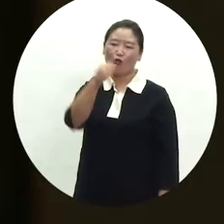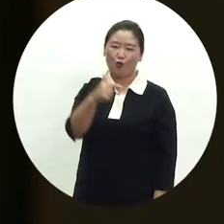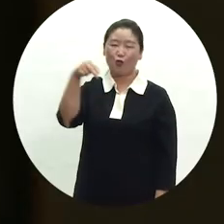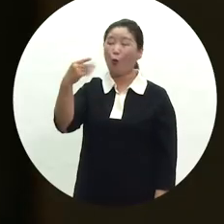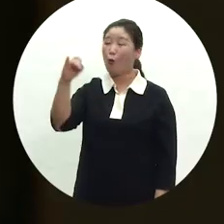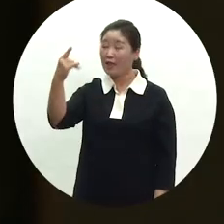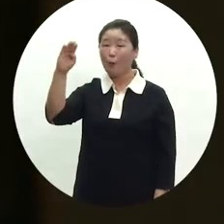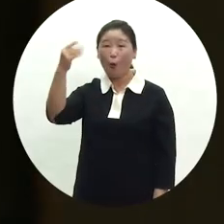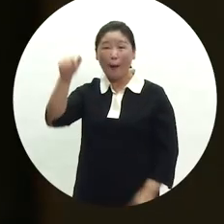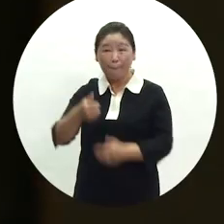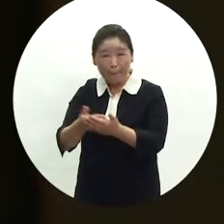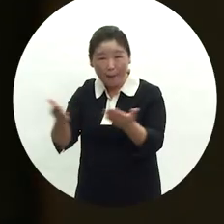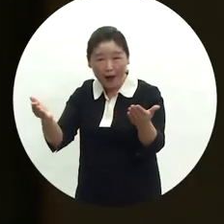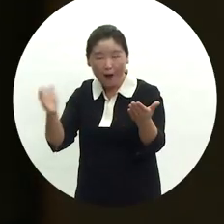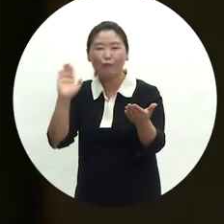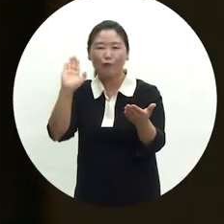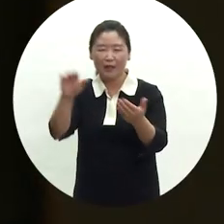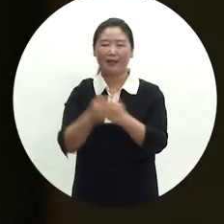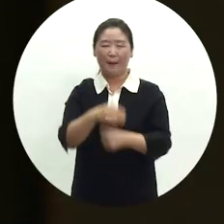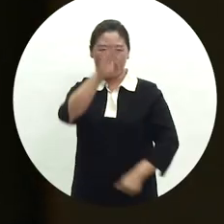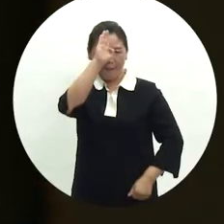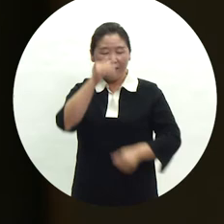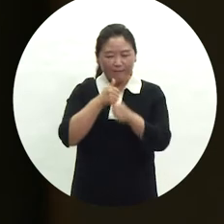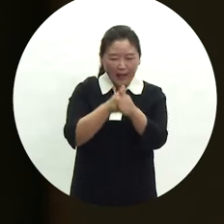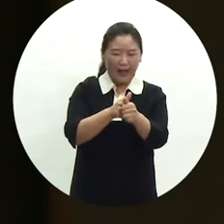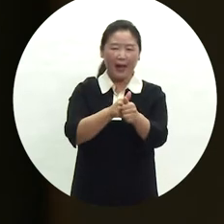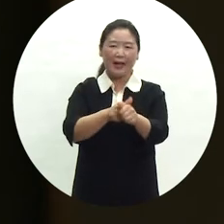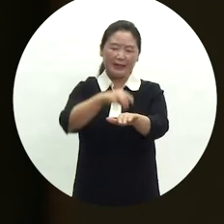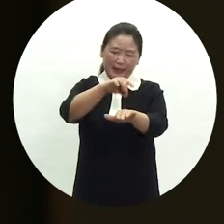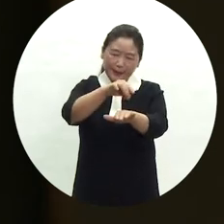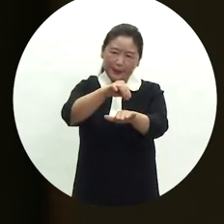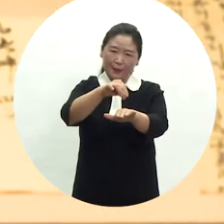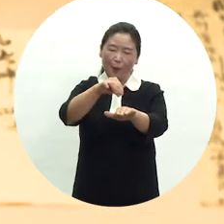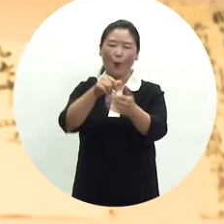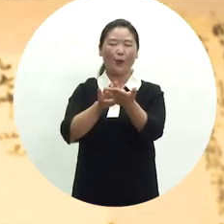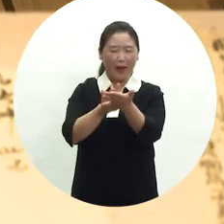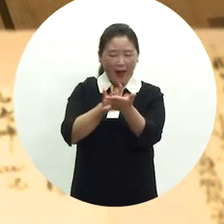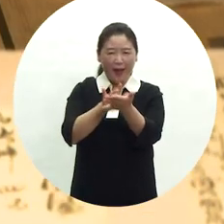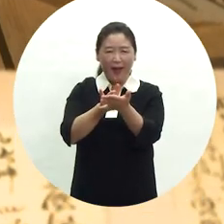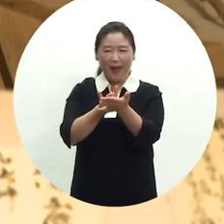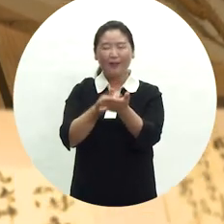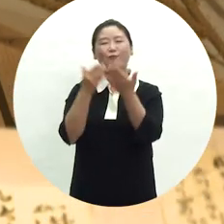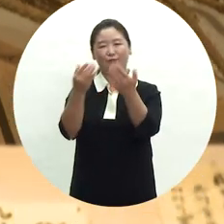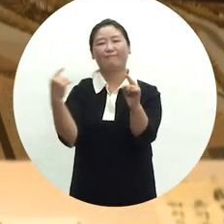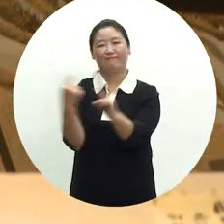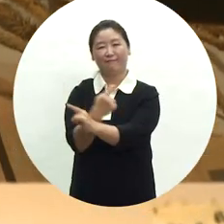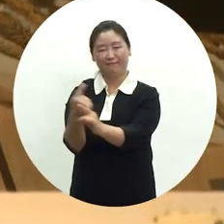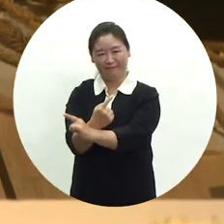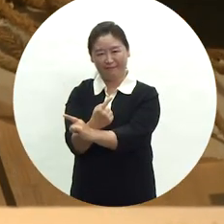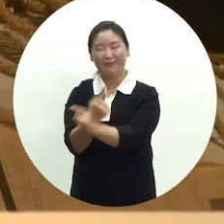동의보감이 보급되면서 병의 증상에 따라 침이나 뜸을 하고 약을 조제하여 병을